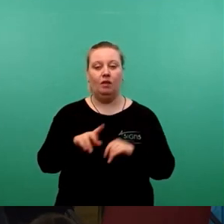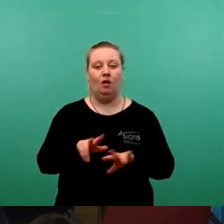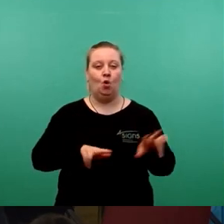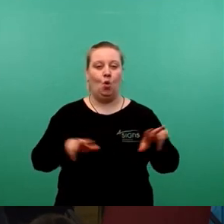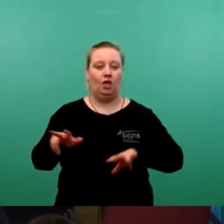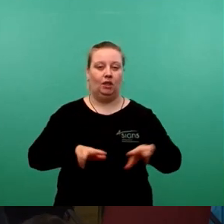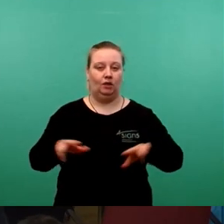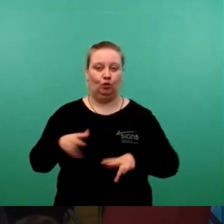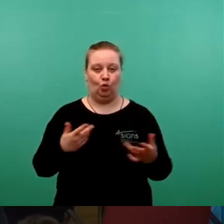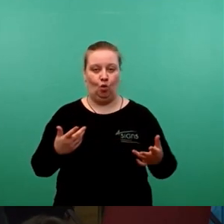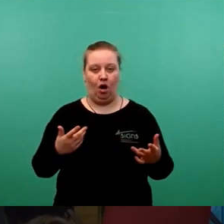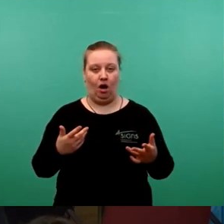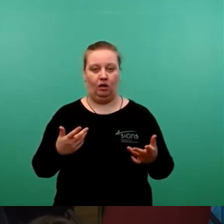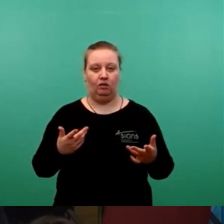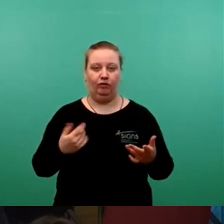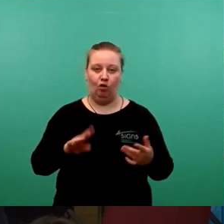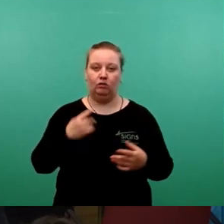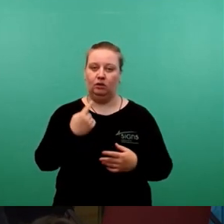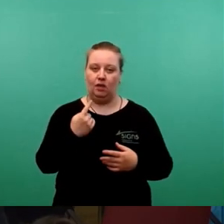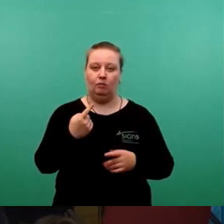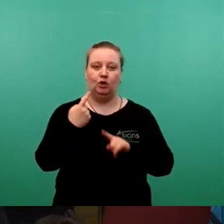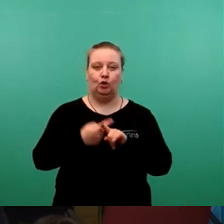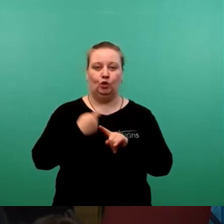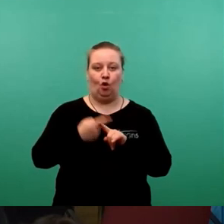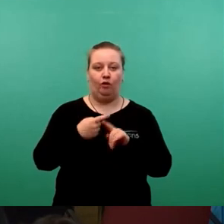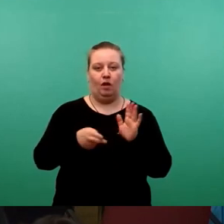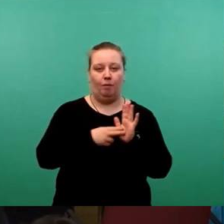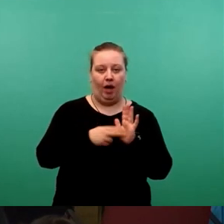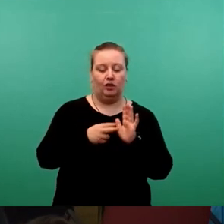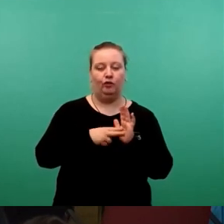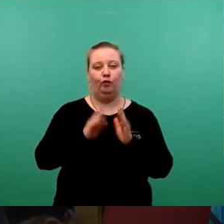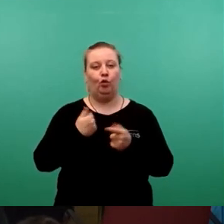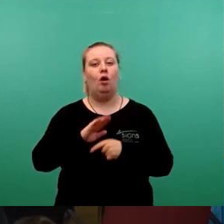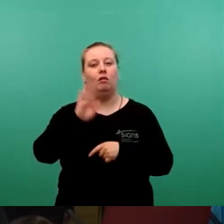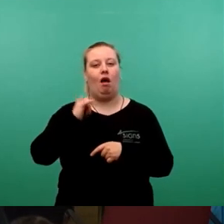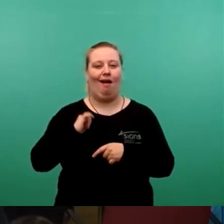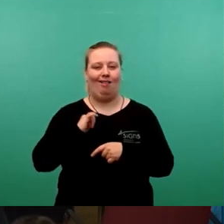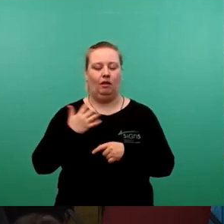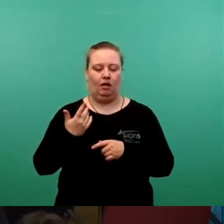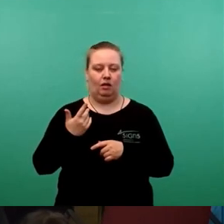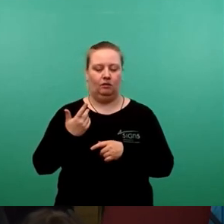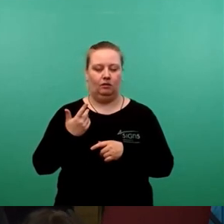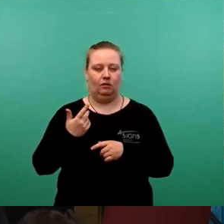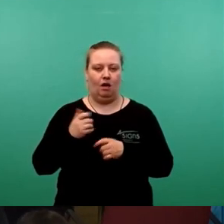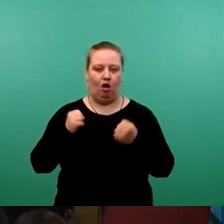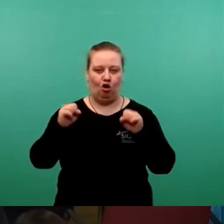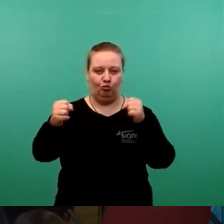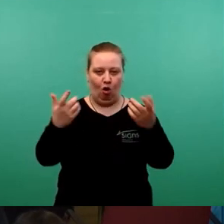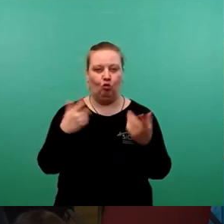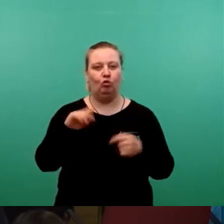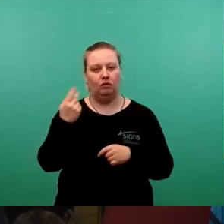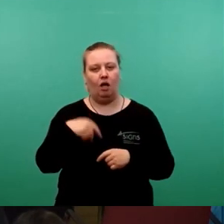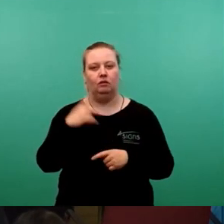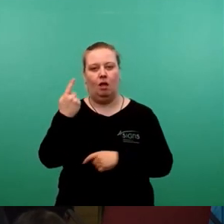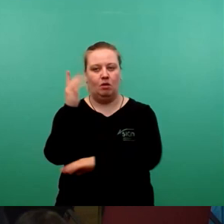der Aktion haben einen Sonderpreis für nachhaltiges Engagement erhalten und damit mit dem Preisgeld dann einen Baum